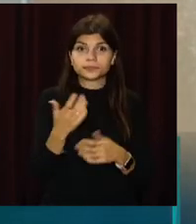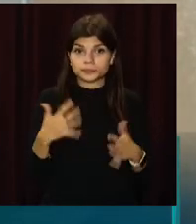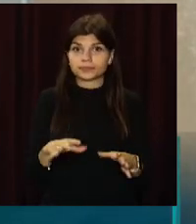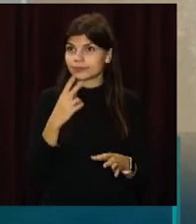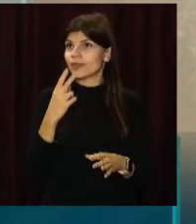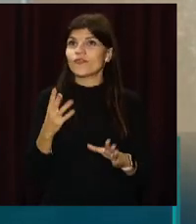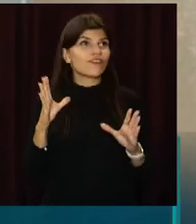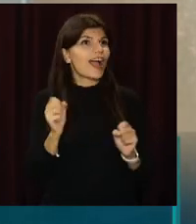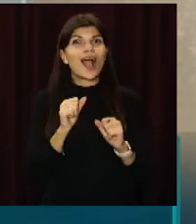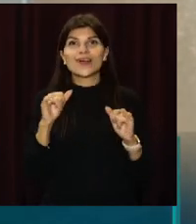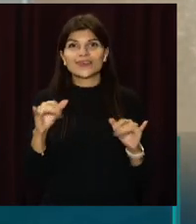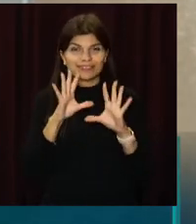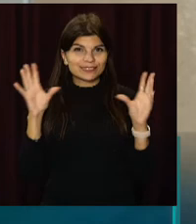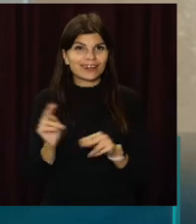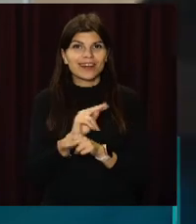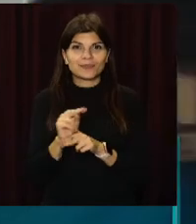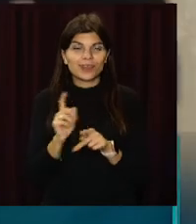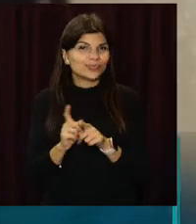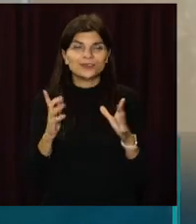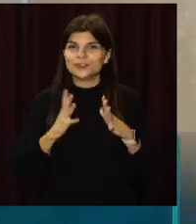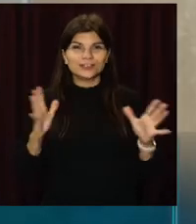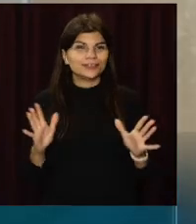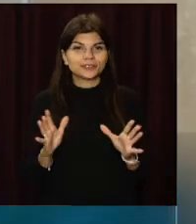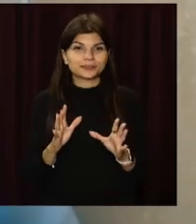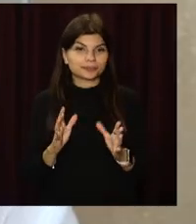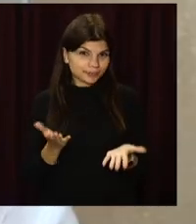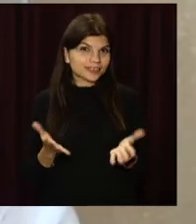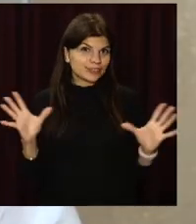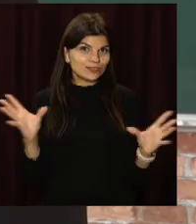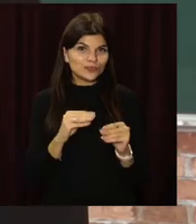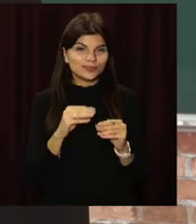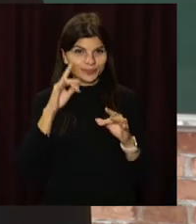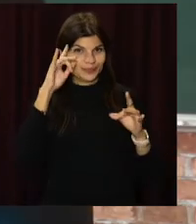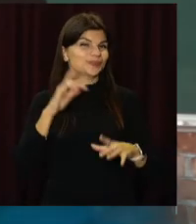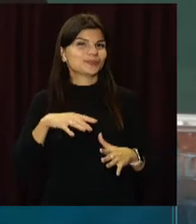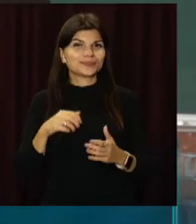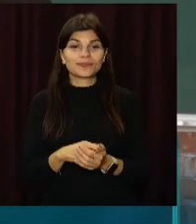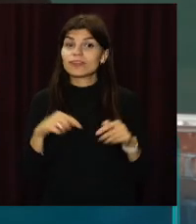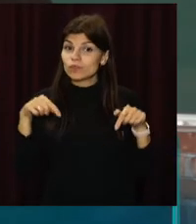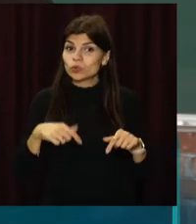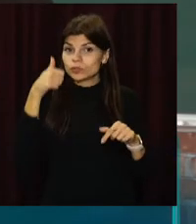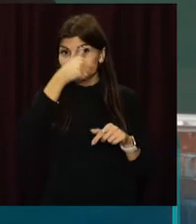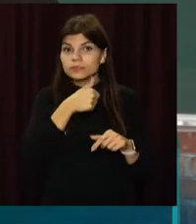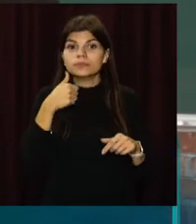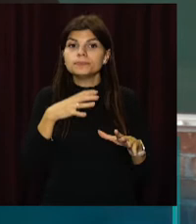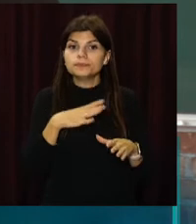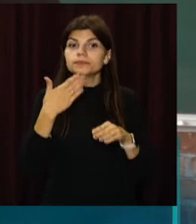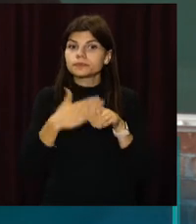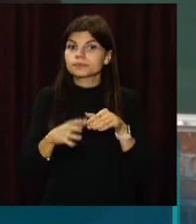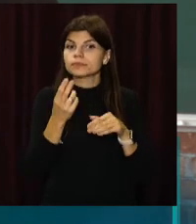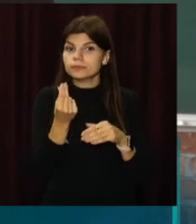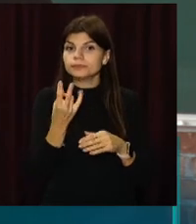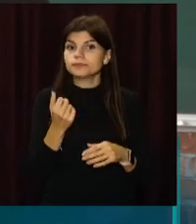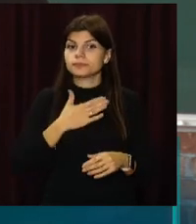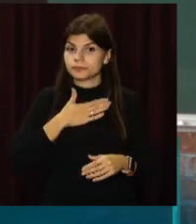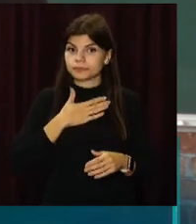були в захваті, цього всього ремонту. Так неочікувано сталося все. В цьому навчальному році були виділені